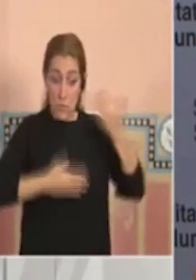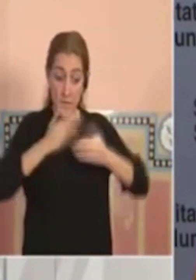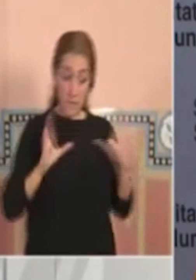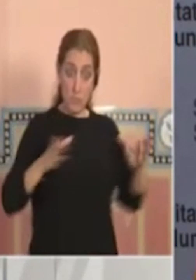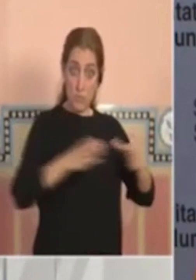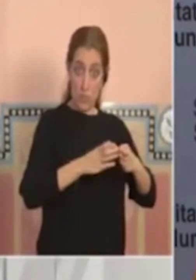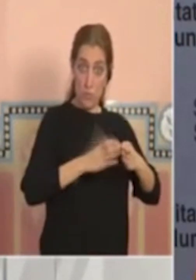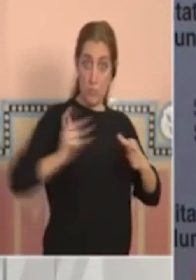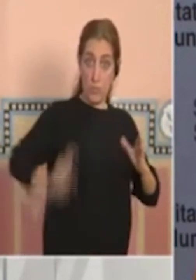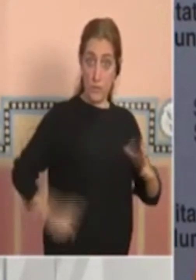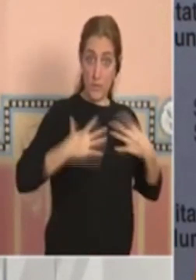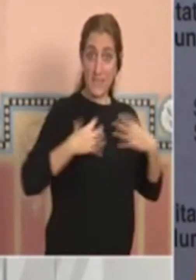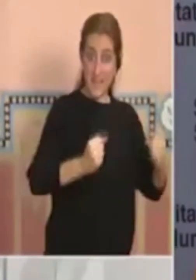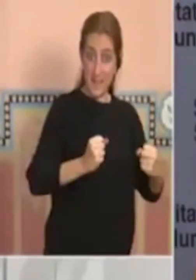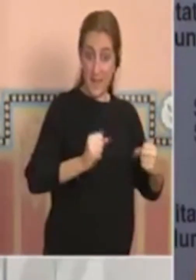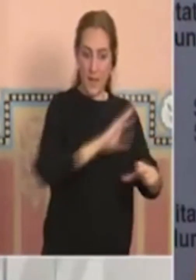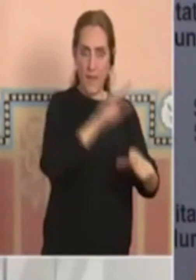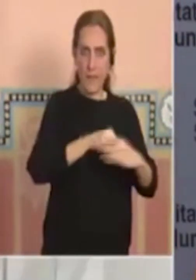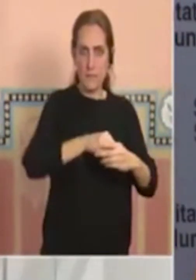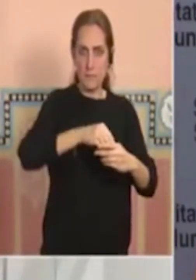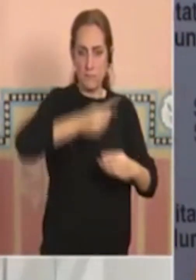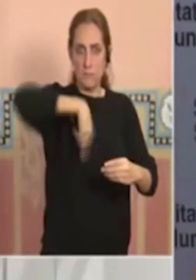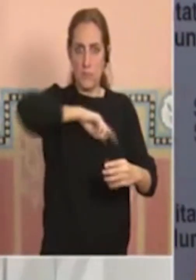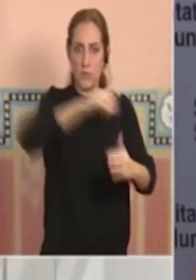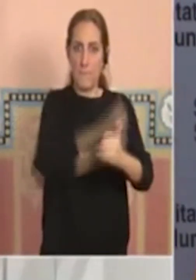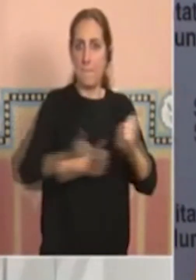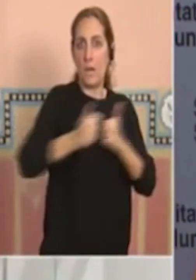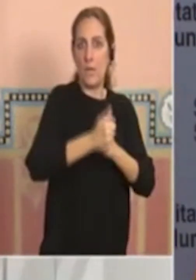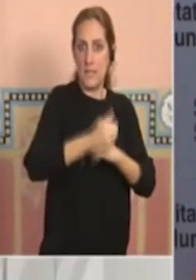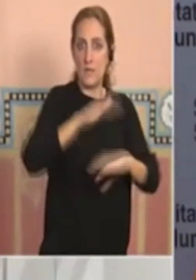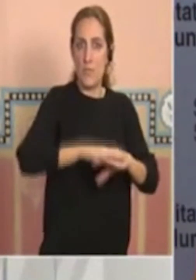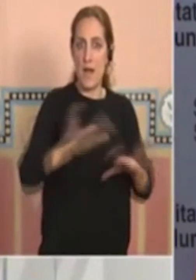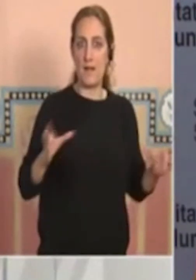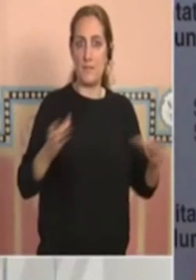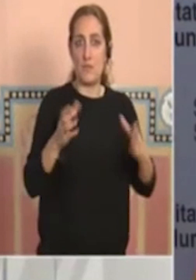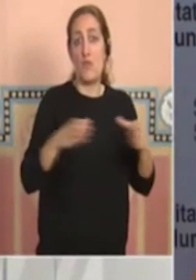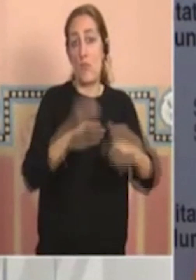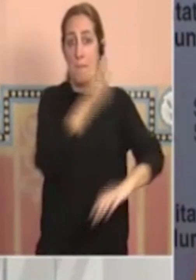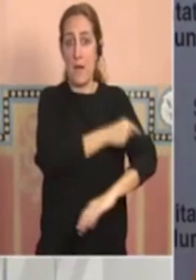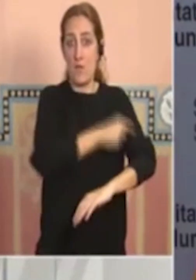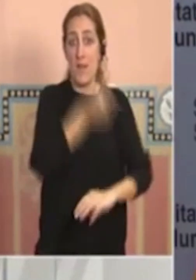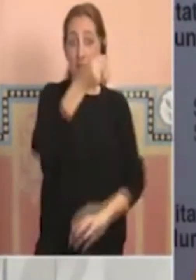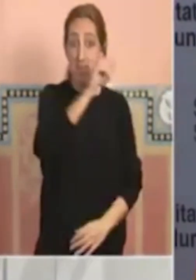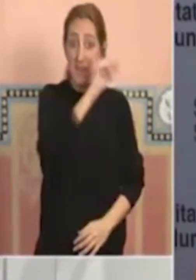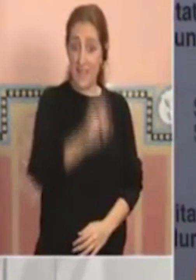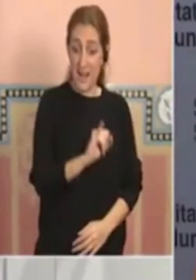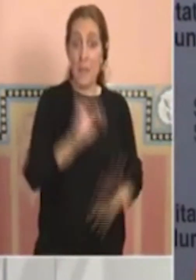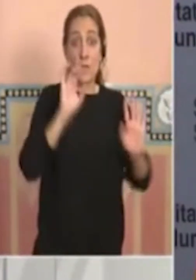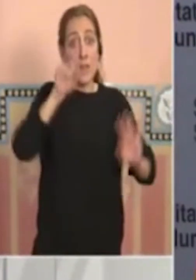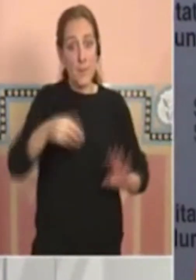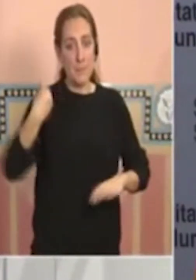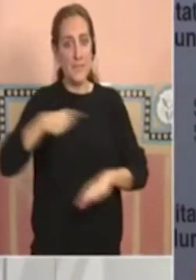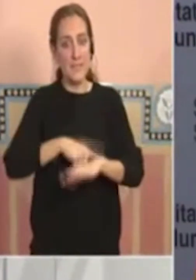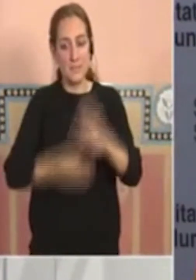que formen part d'aquesta priorització en les noves vacunes d'AstraZeneca. Paral·lelament també començarem a vacunar aquests